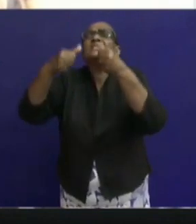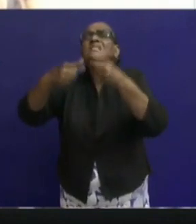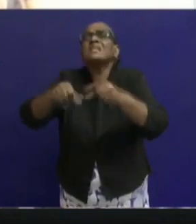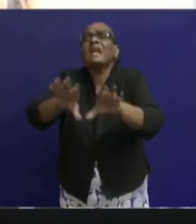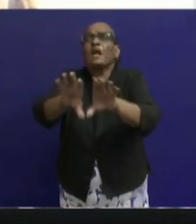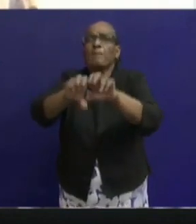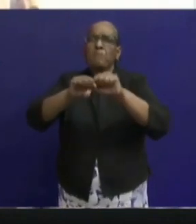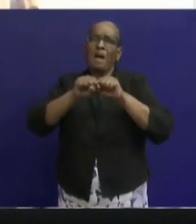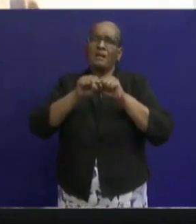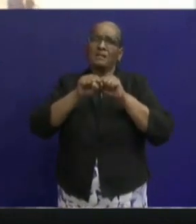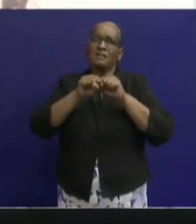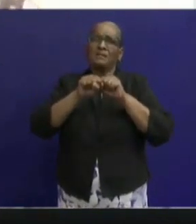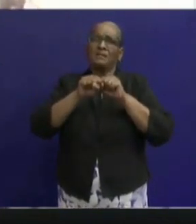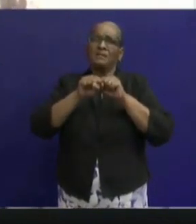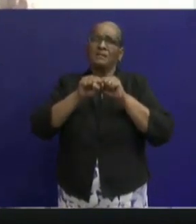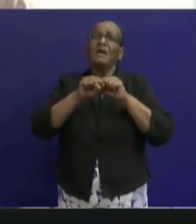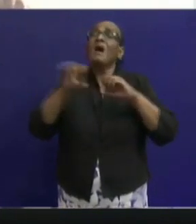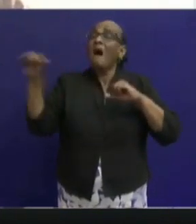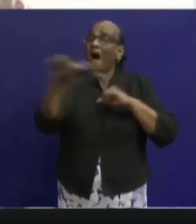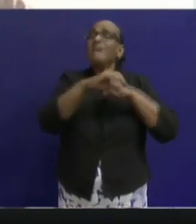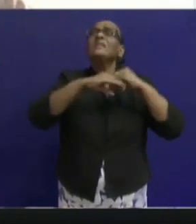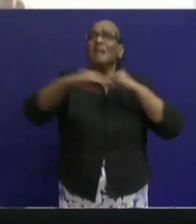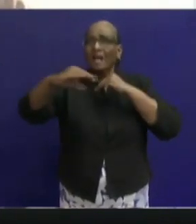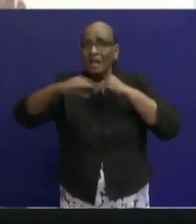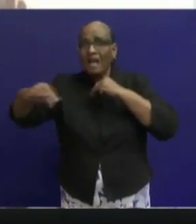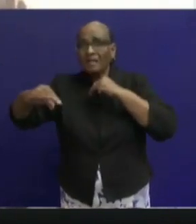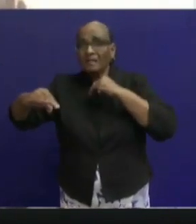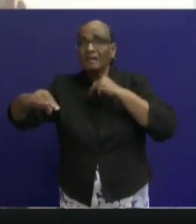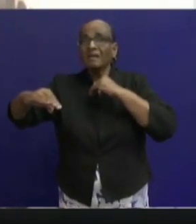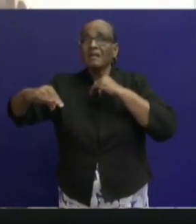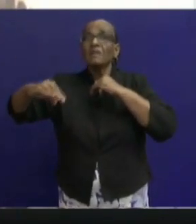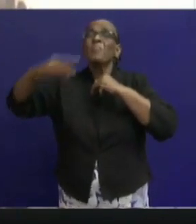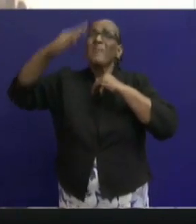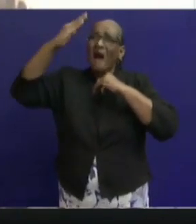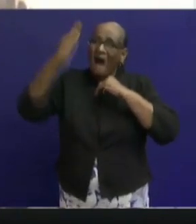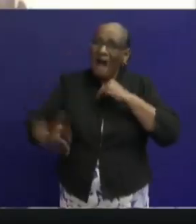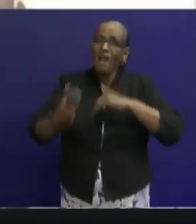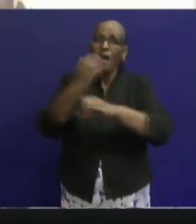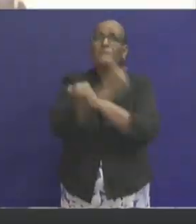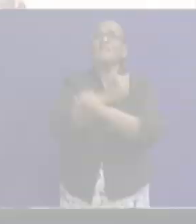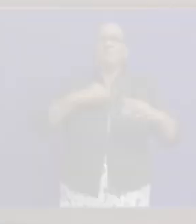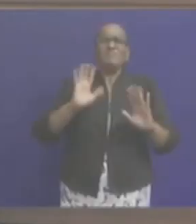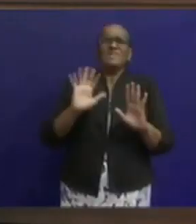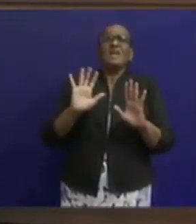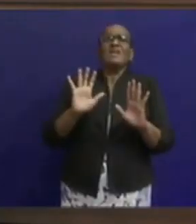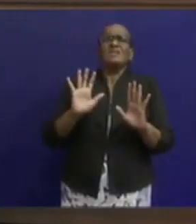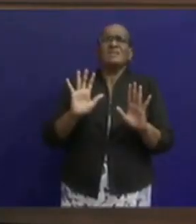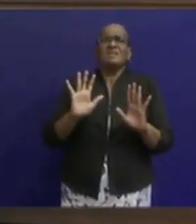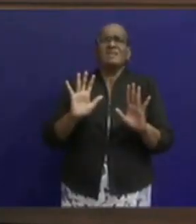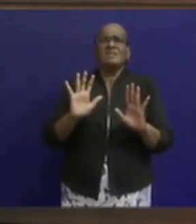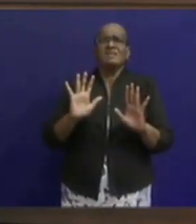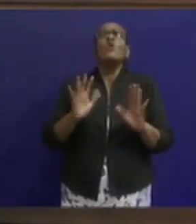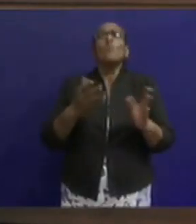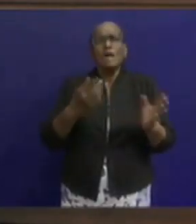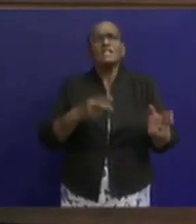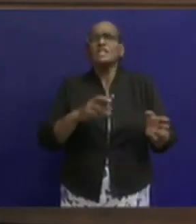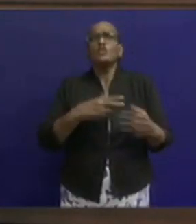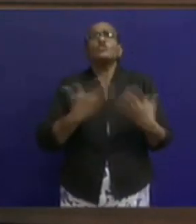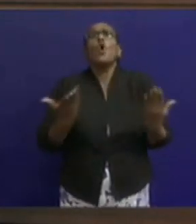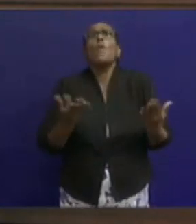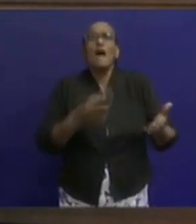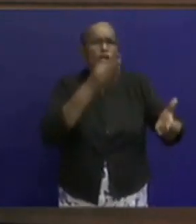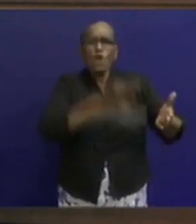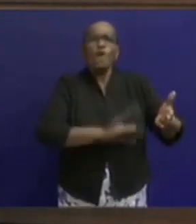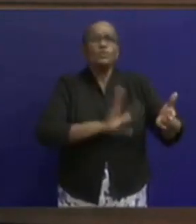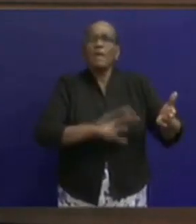optreden. Reeds in andere landen worden mensen gevangen genomen. U bent voor een reden thuis zoals het vaak